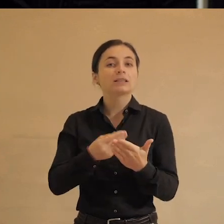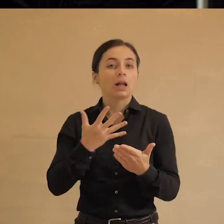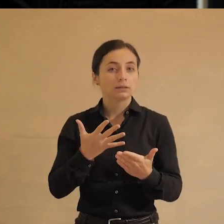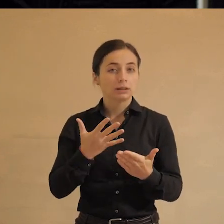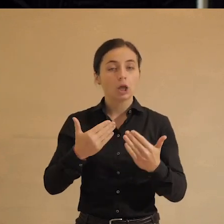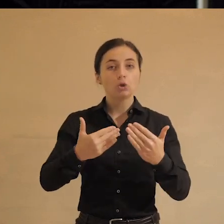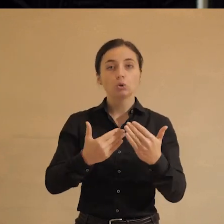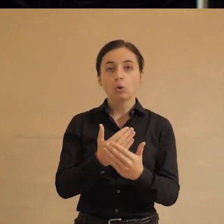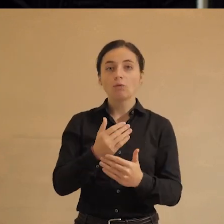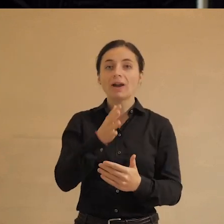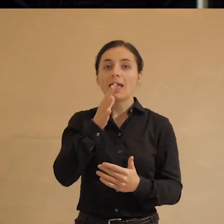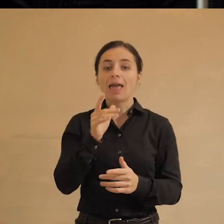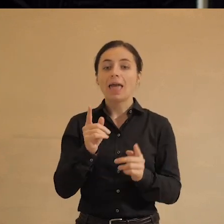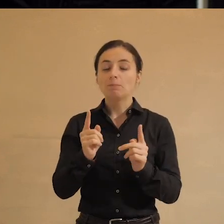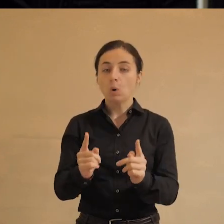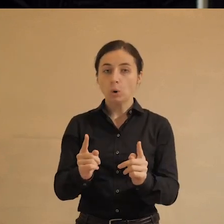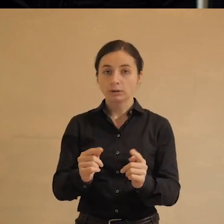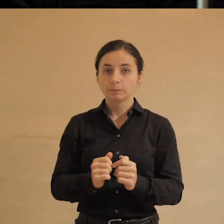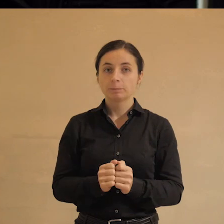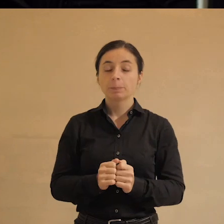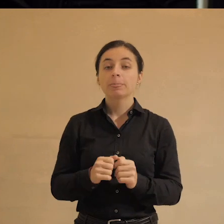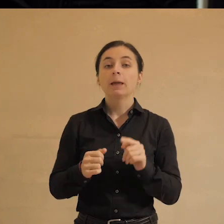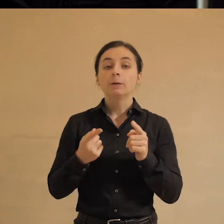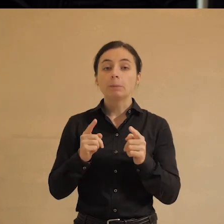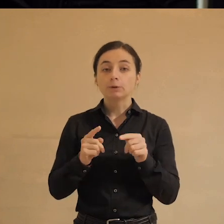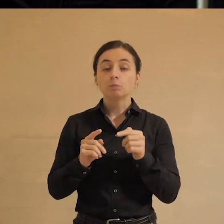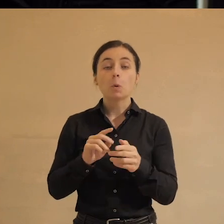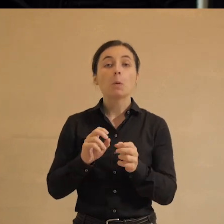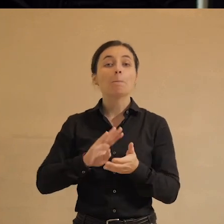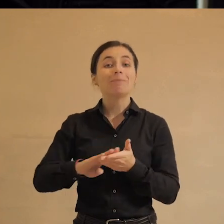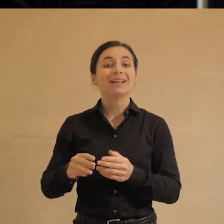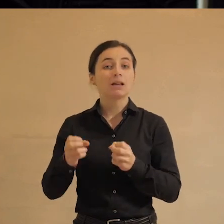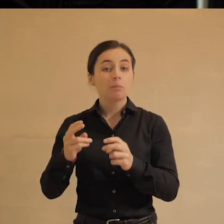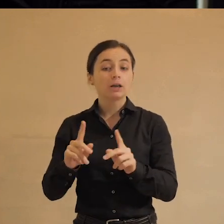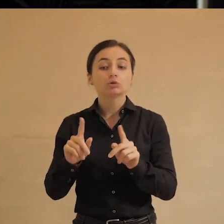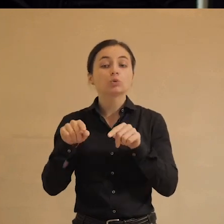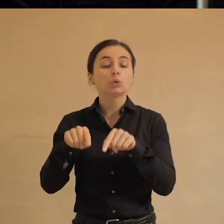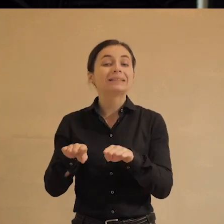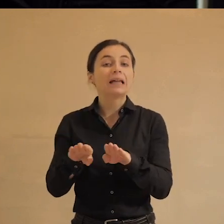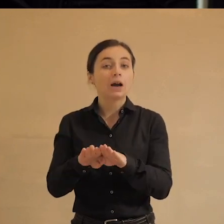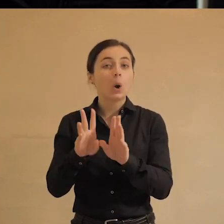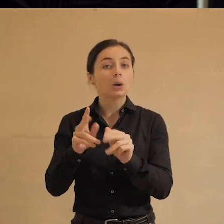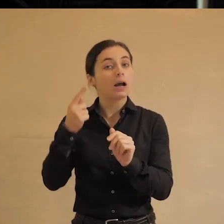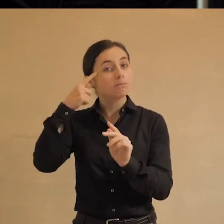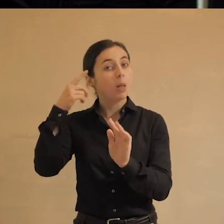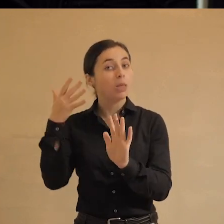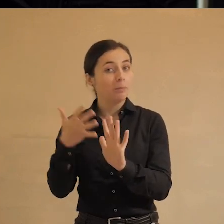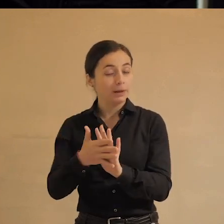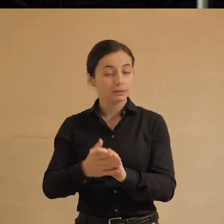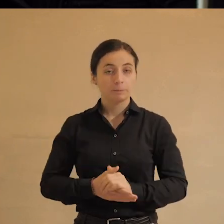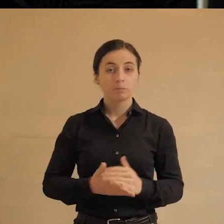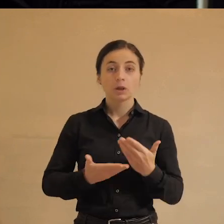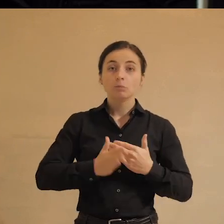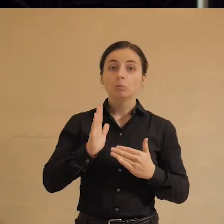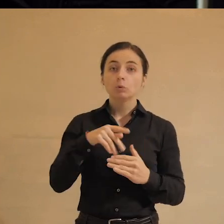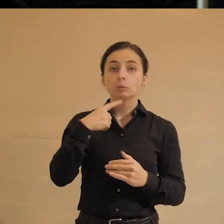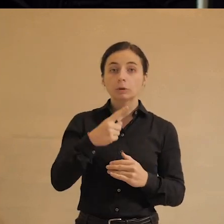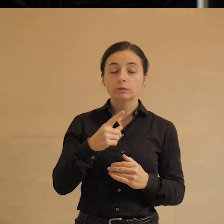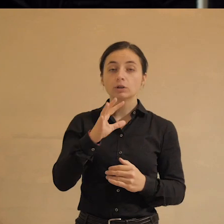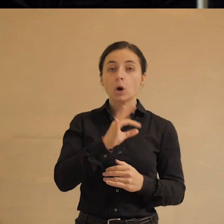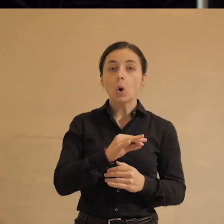новой эпохи. Постараемся рассказать, почему именно безопасность и что это такое, как это понимается. Мы будем говорить о